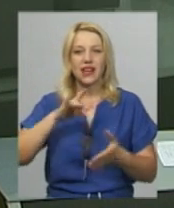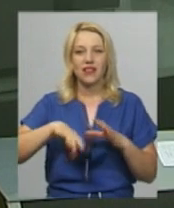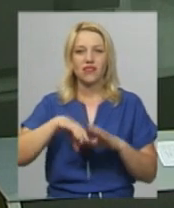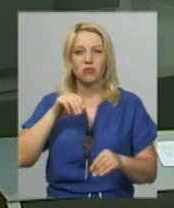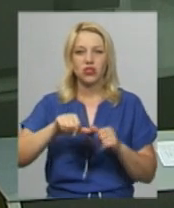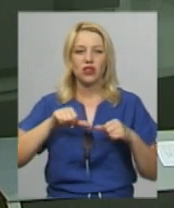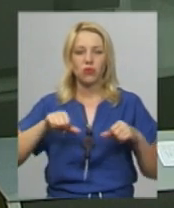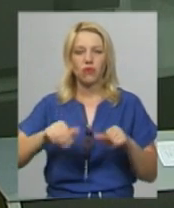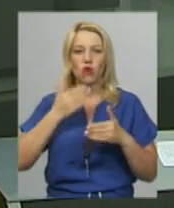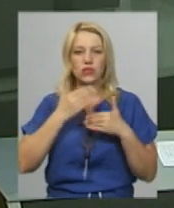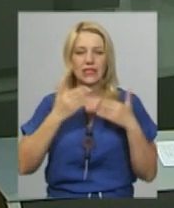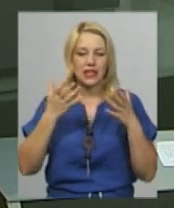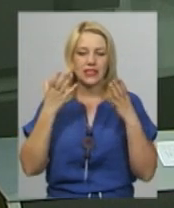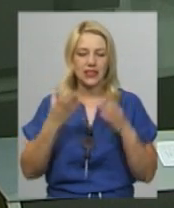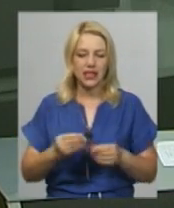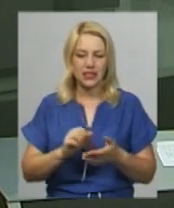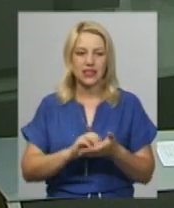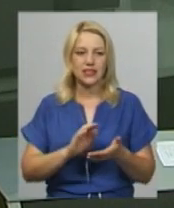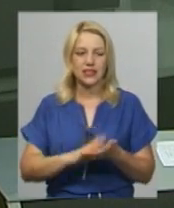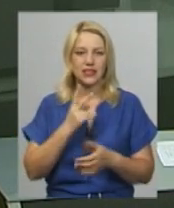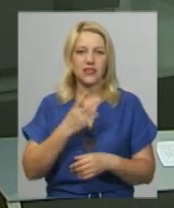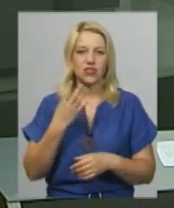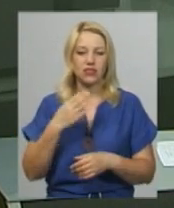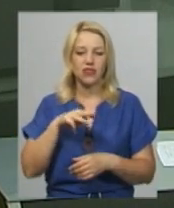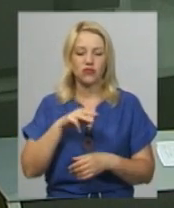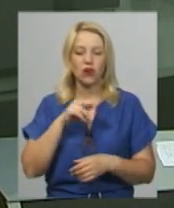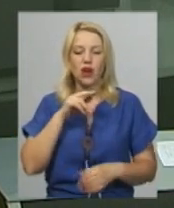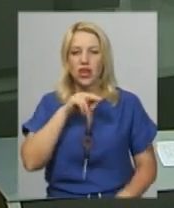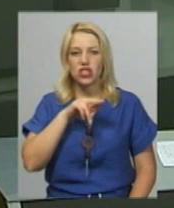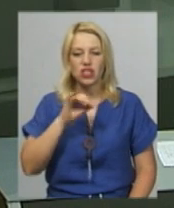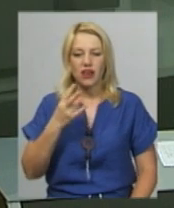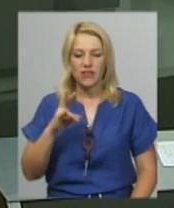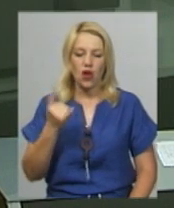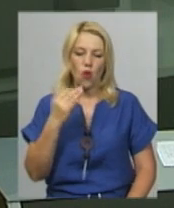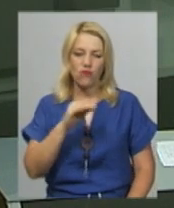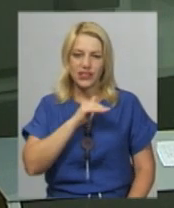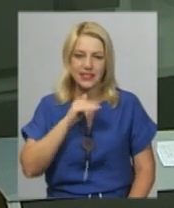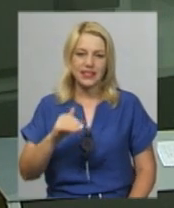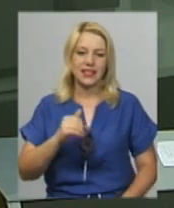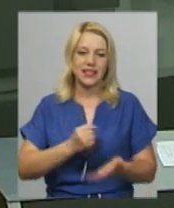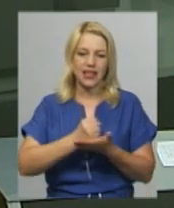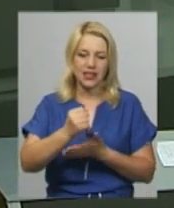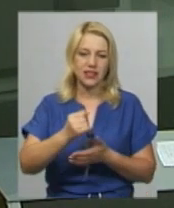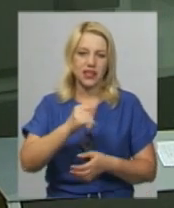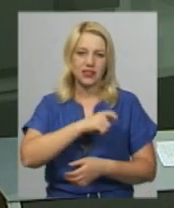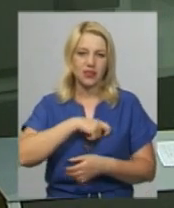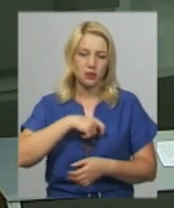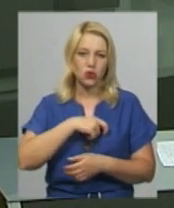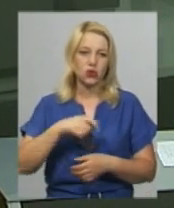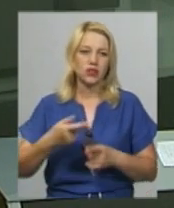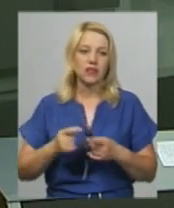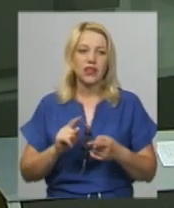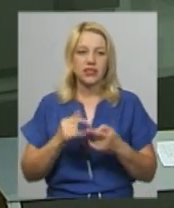у останній день реєстрації 24 червня. Відтепер офіційних кандидатів-мажоритарщиків у депутати Верховної Ради від